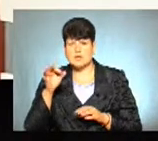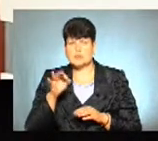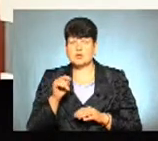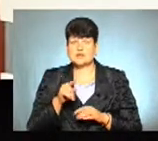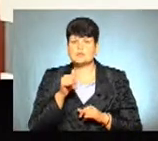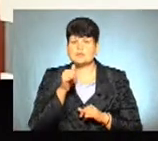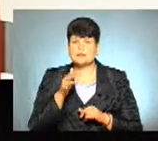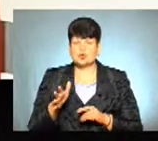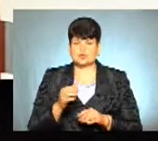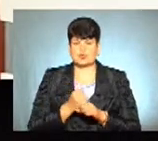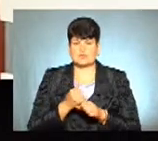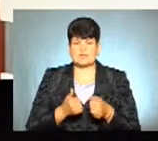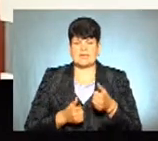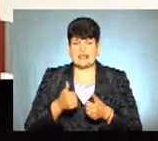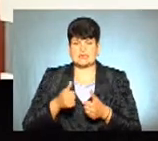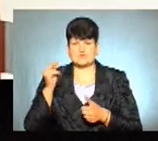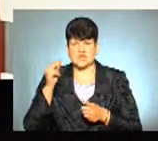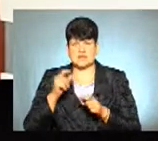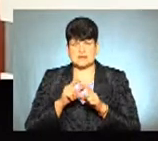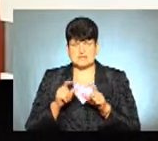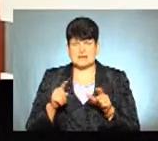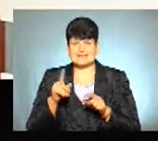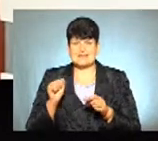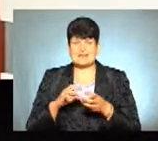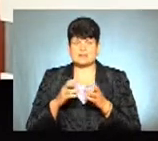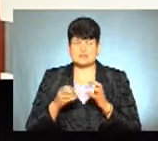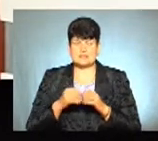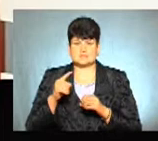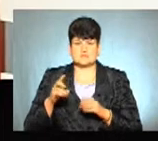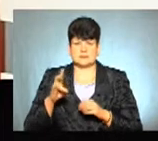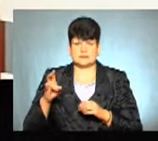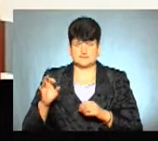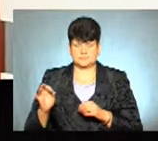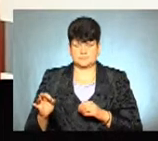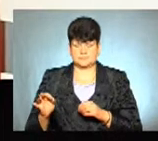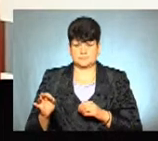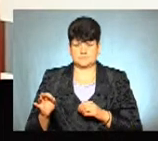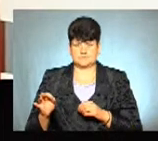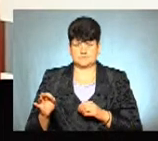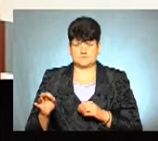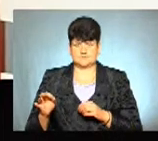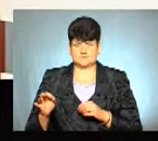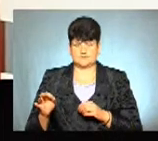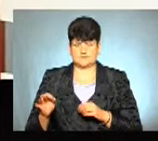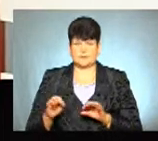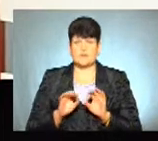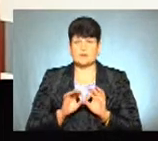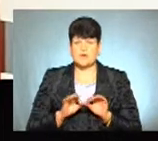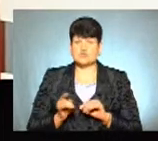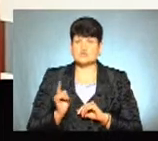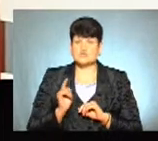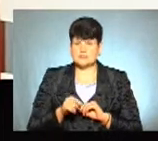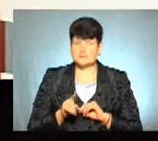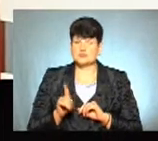що ми не можемо робити рейтинги навчальних закладів за результатами зовнішнього незалежного оцінювання. Пояснюючи тим,